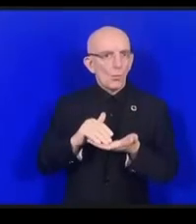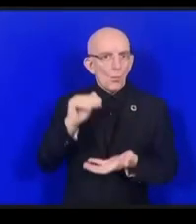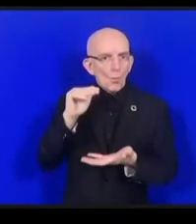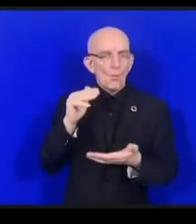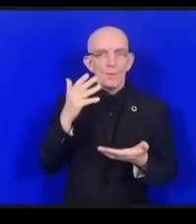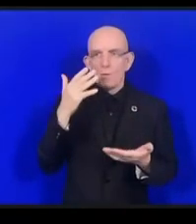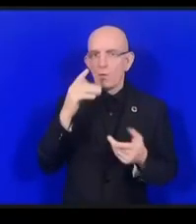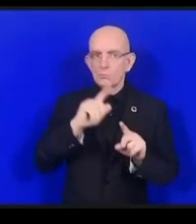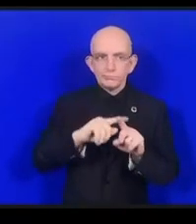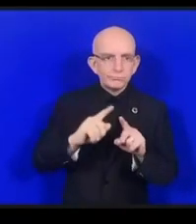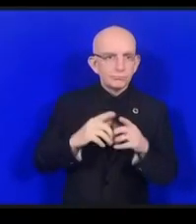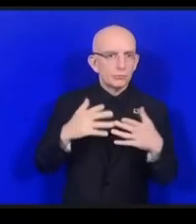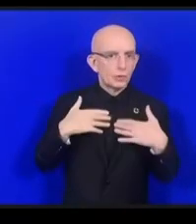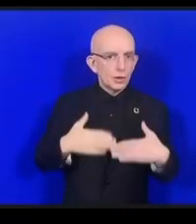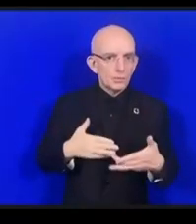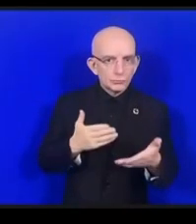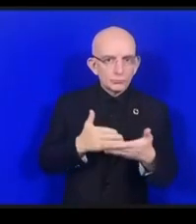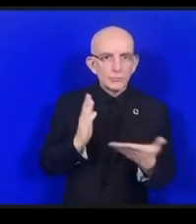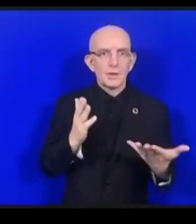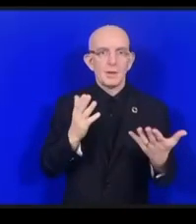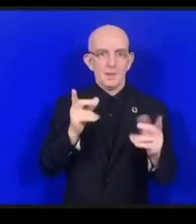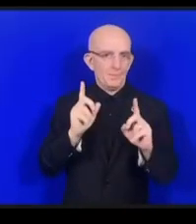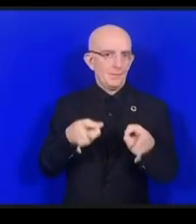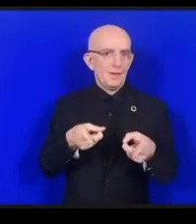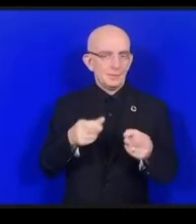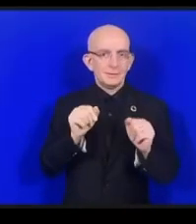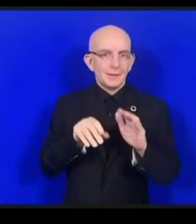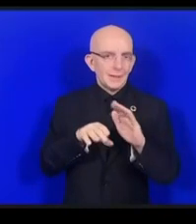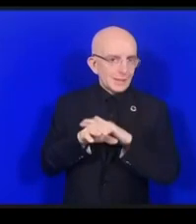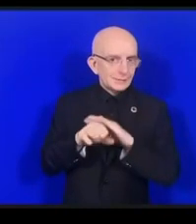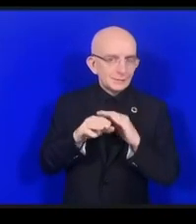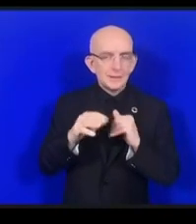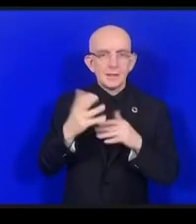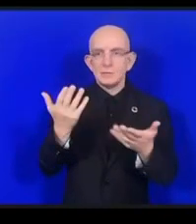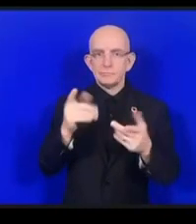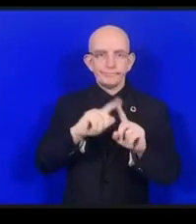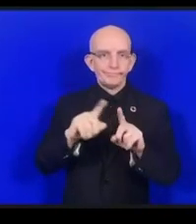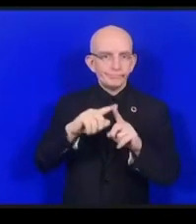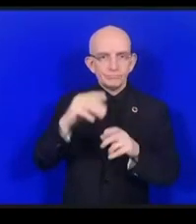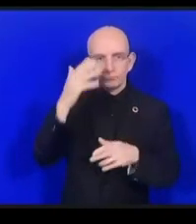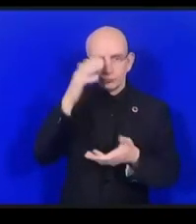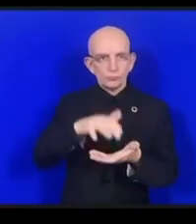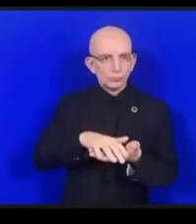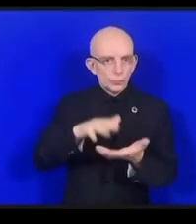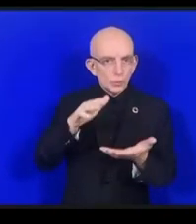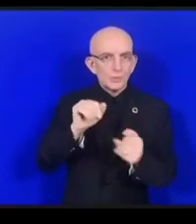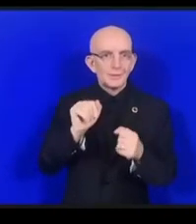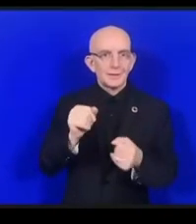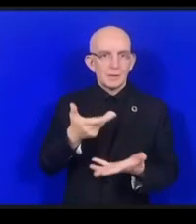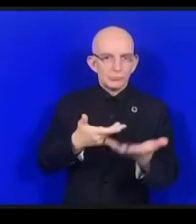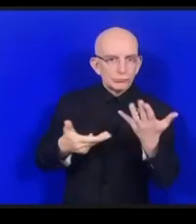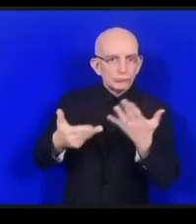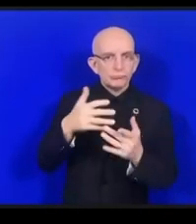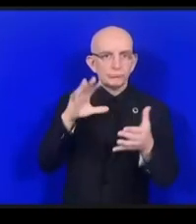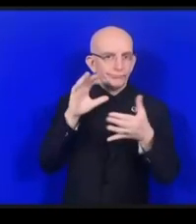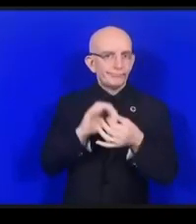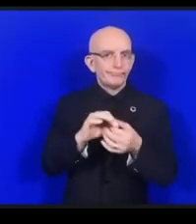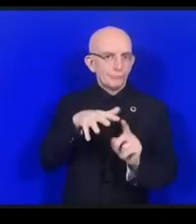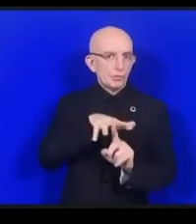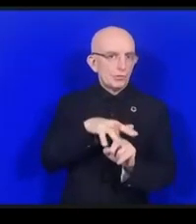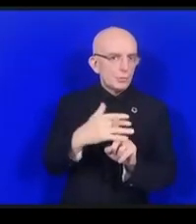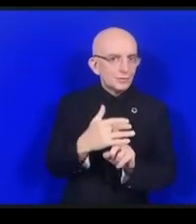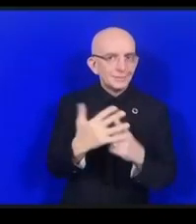というのは透明で共有化されていてオープンで誰でもアクセスできるというそういう